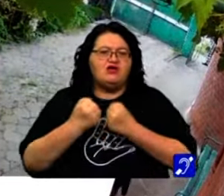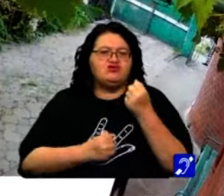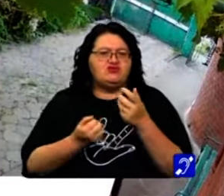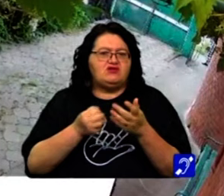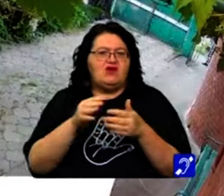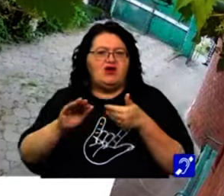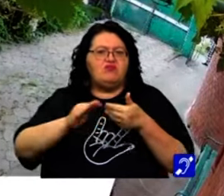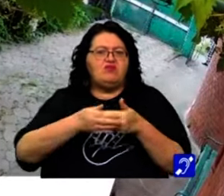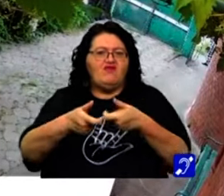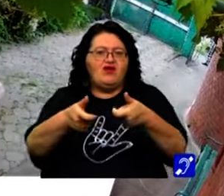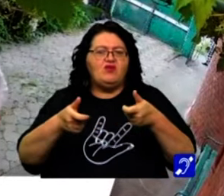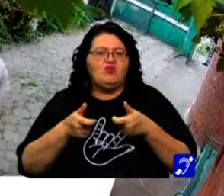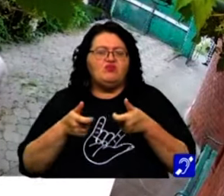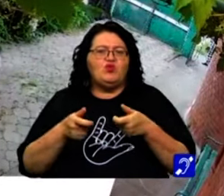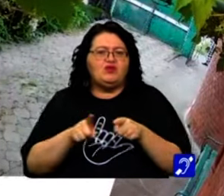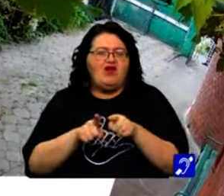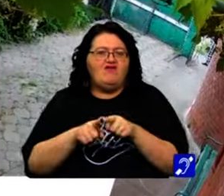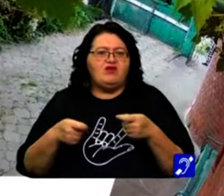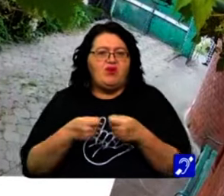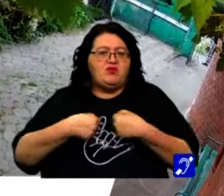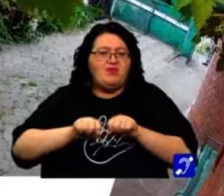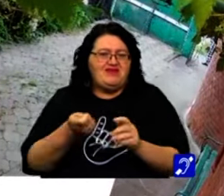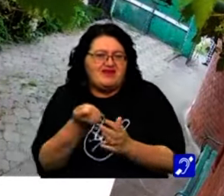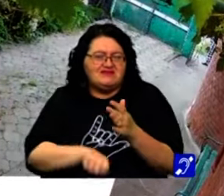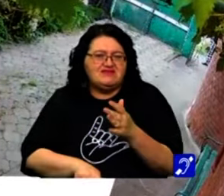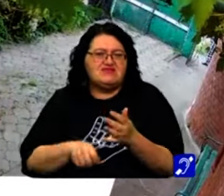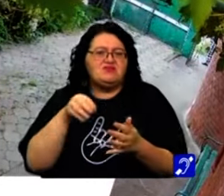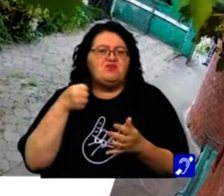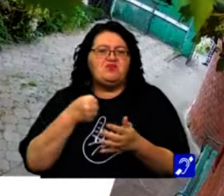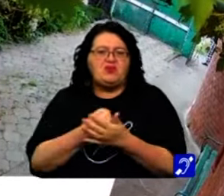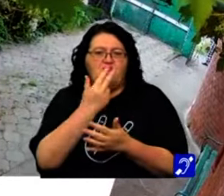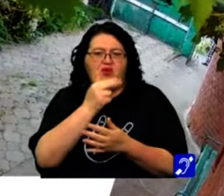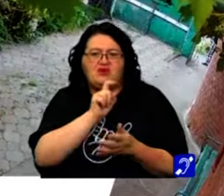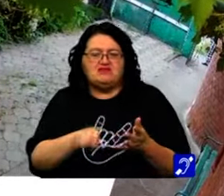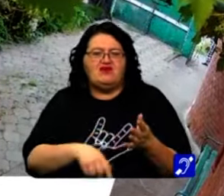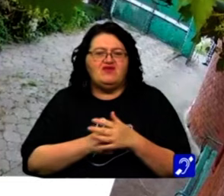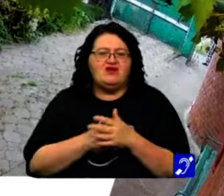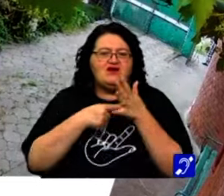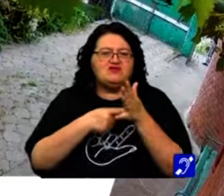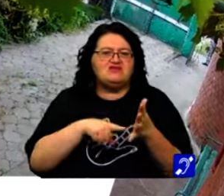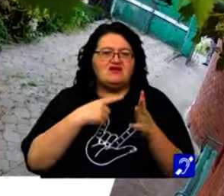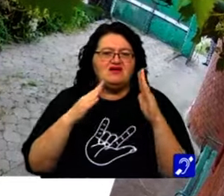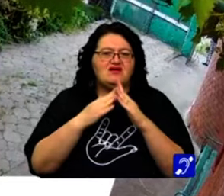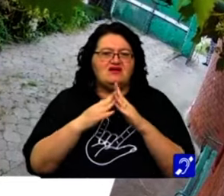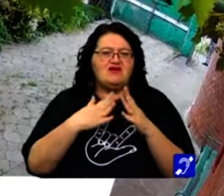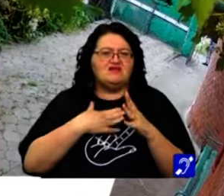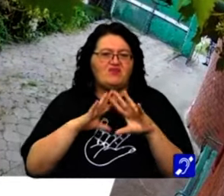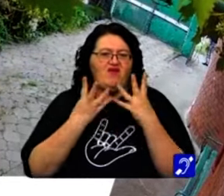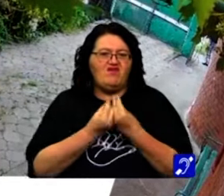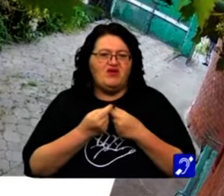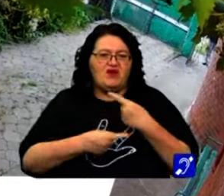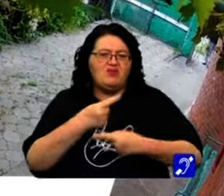aflat în curtea comună. Proprietarea mașinii s-a închis în locuință până la sosirea poliției. Aceasta este casa mea părintească.